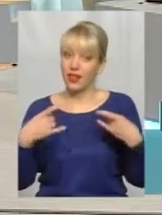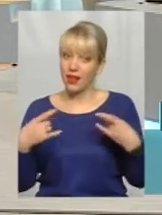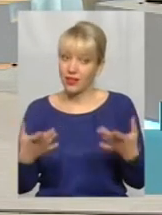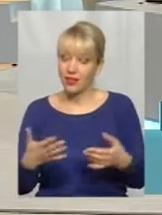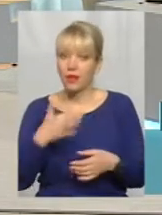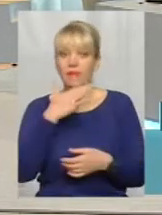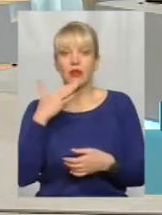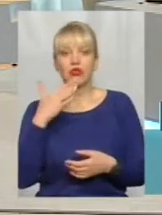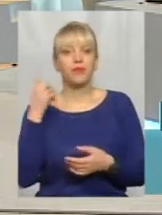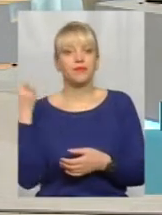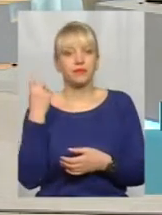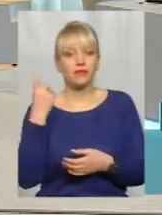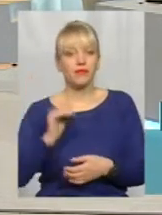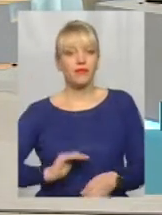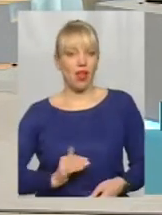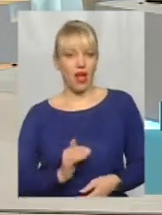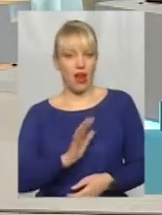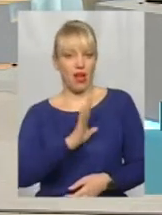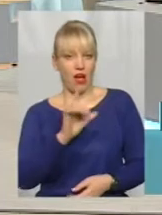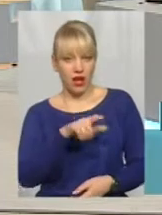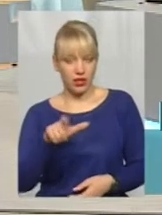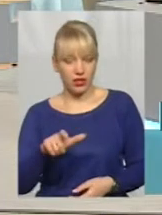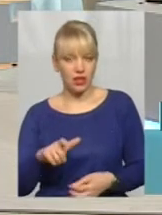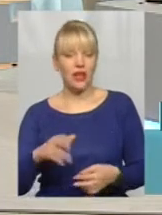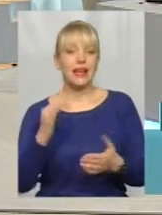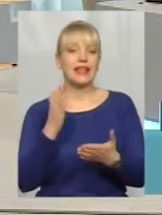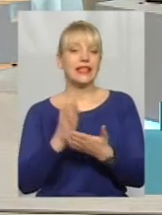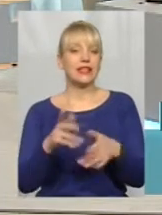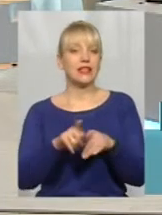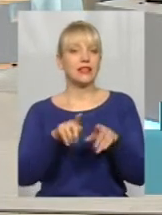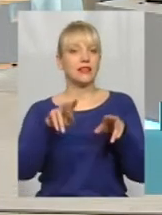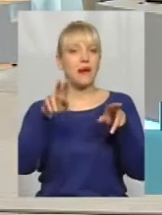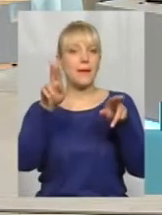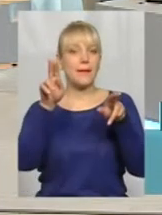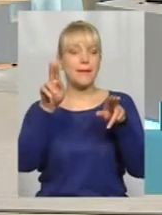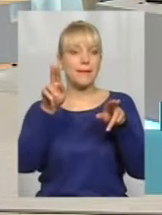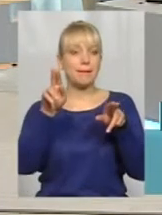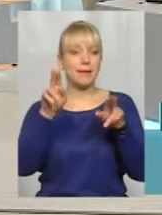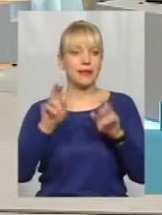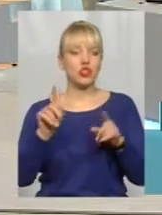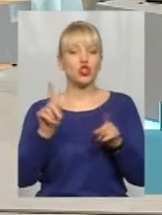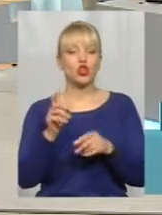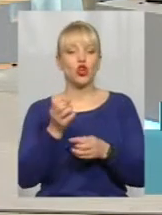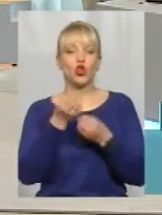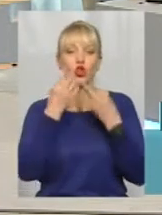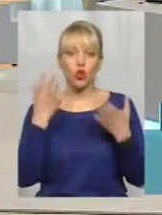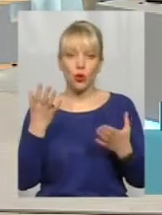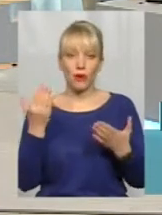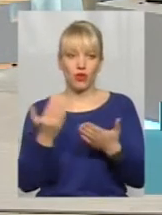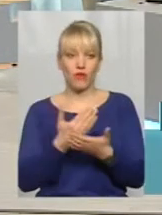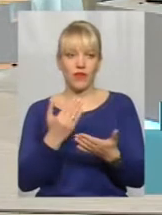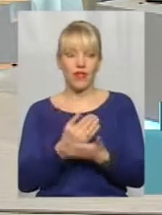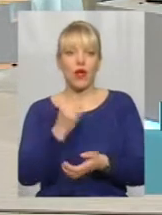мабуть, таки належать олігархам. І діє принцип, що добра новина погано продається.